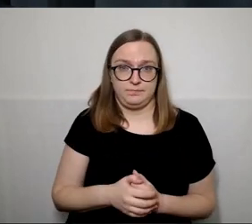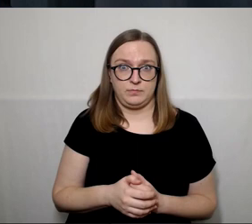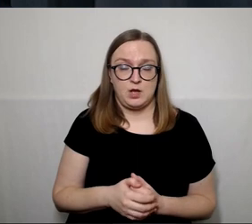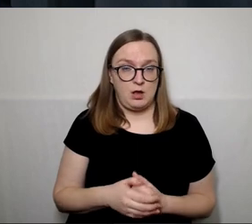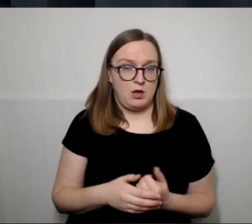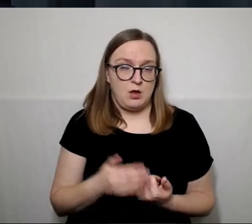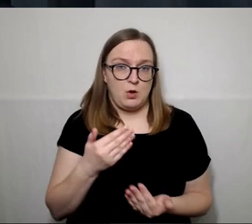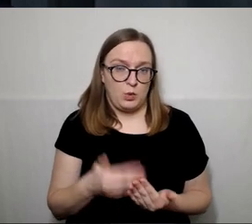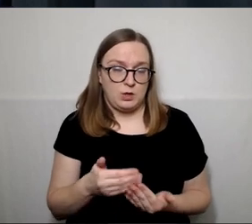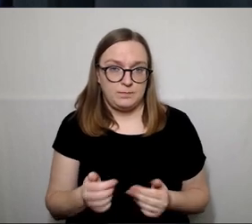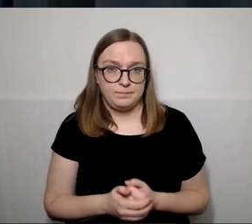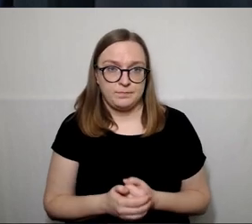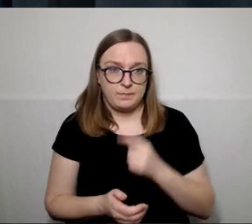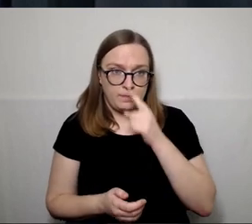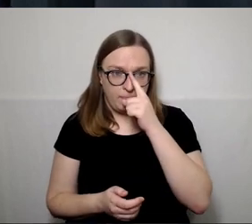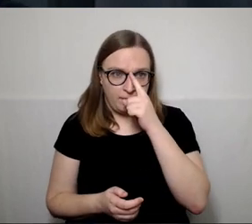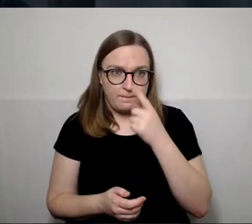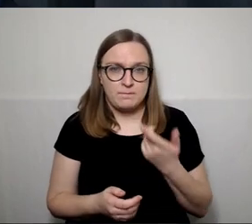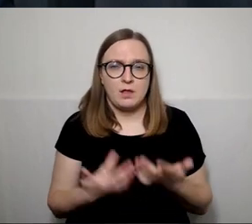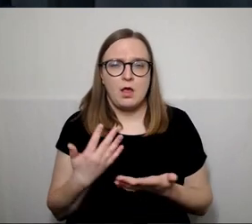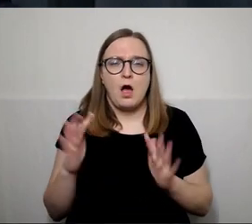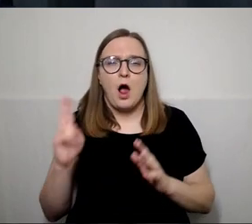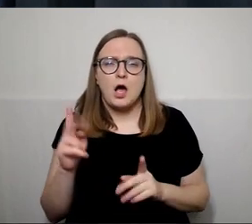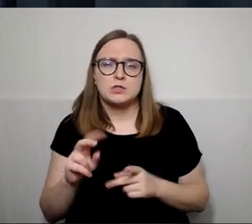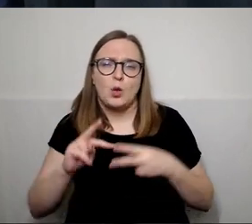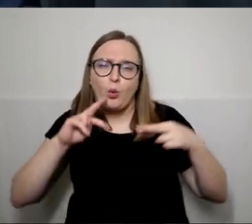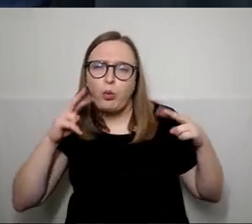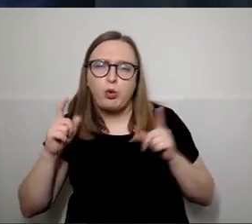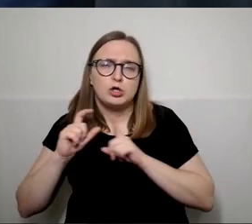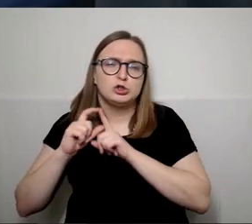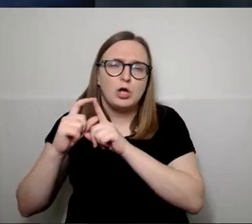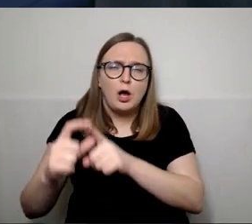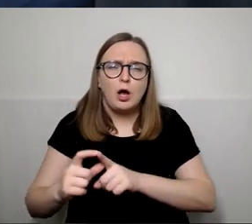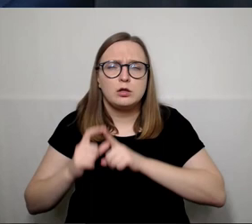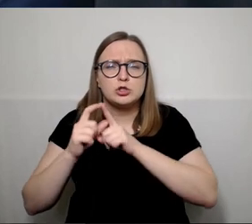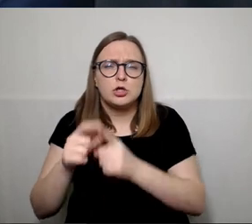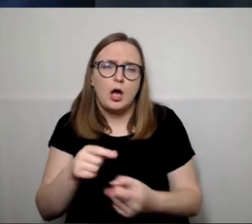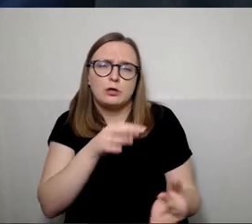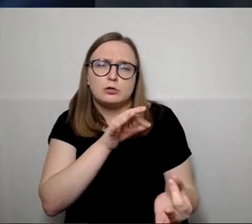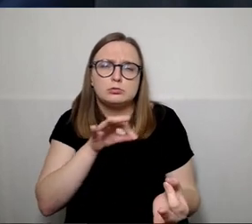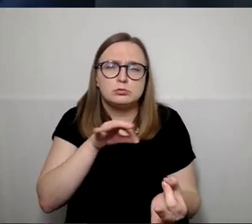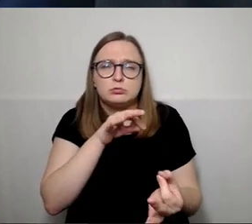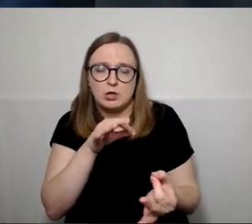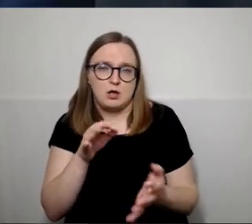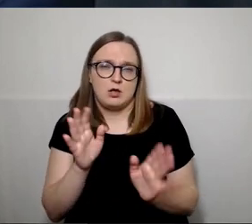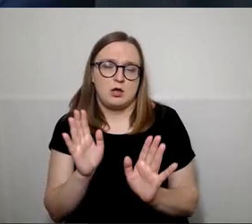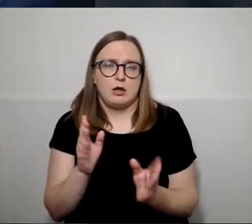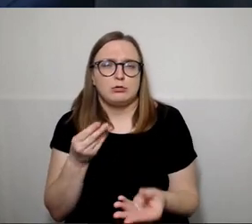netikėt nereliais pažadais, o jų kartais yra, arba